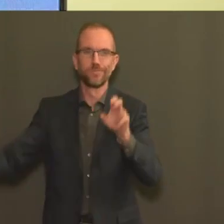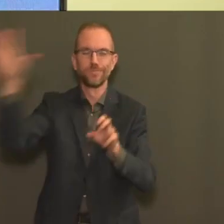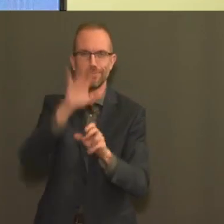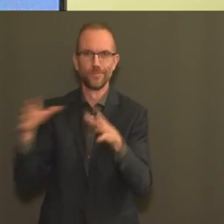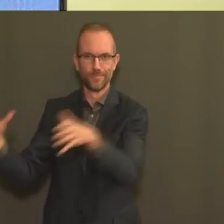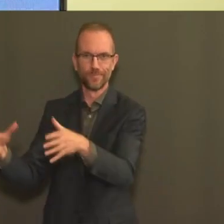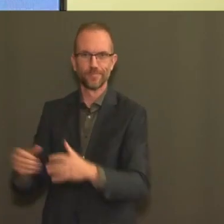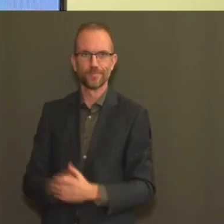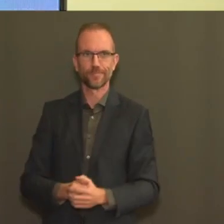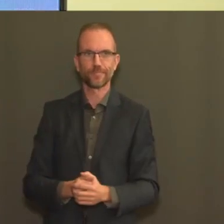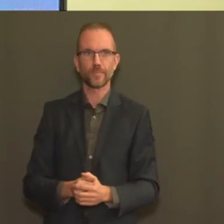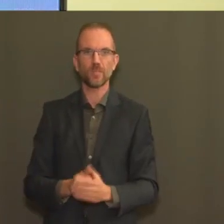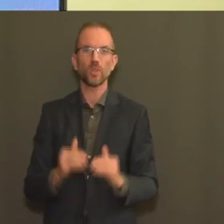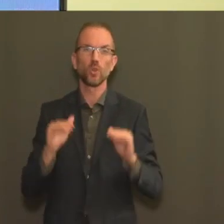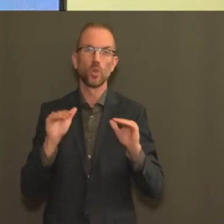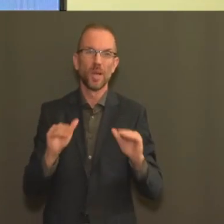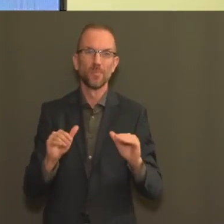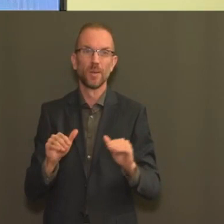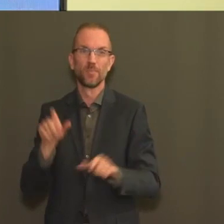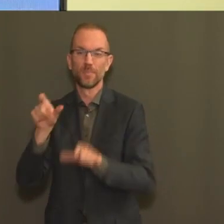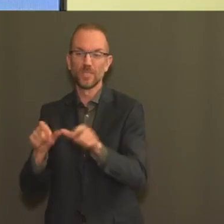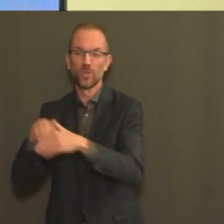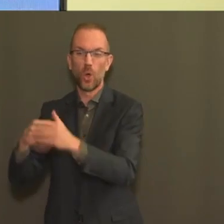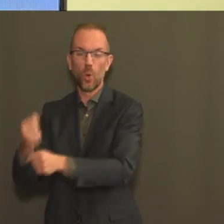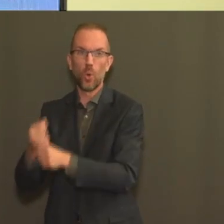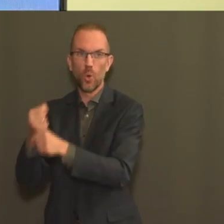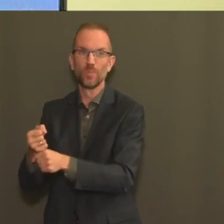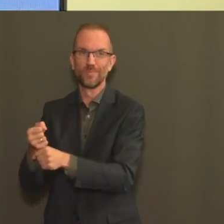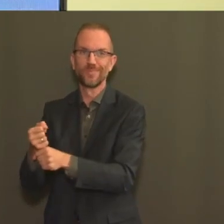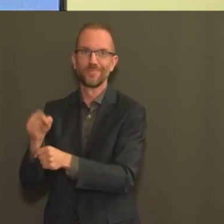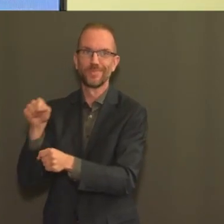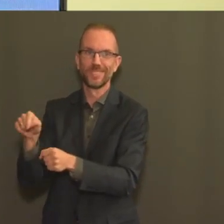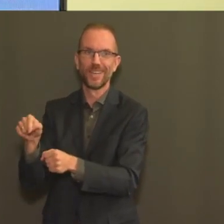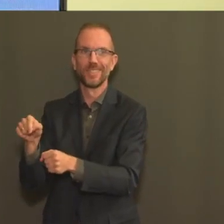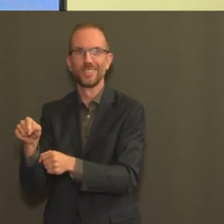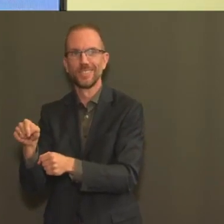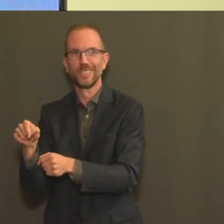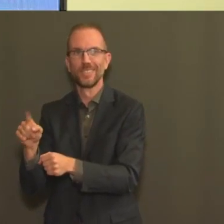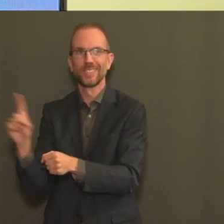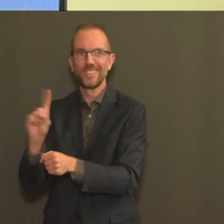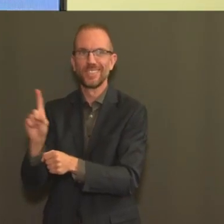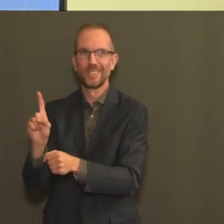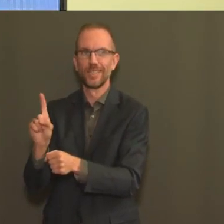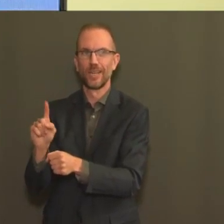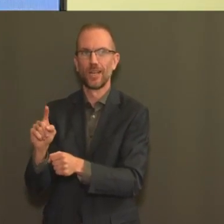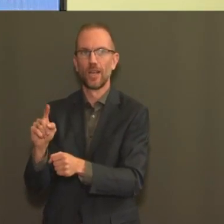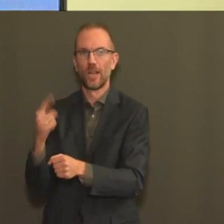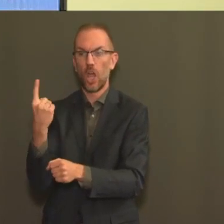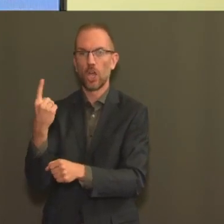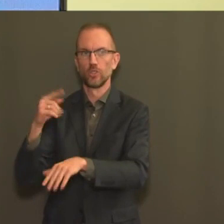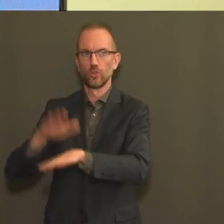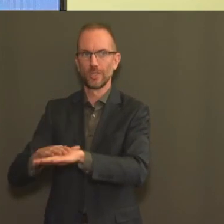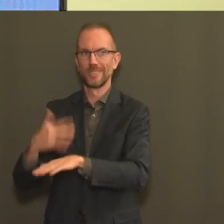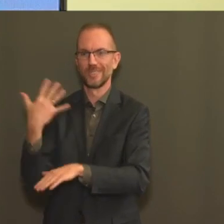limité à à peu près un cinquième des personnes qui occupent les lits d'hospitalisation ou les lits de soins intensifs dans le